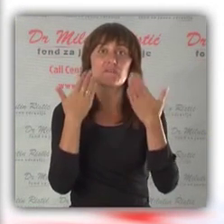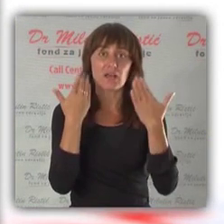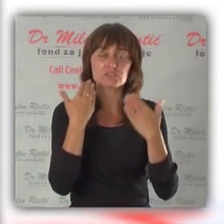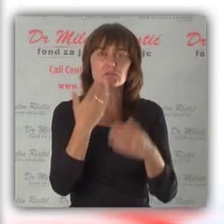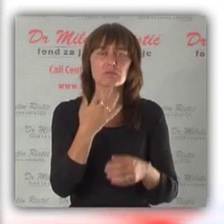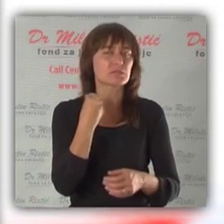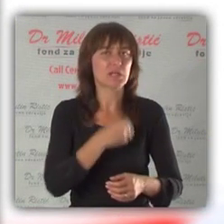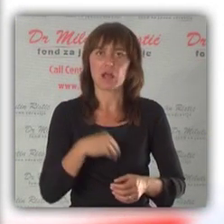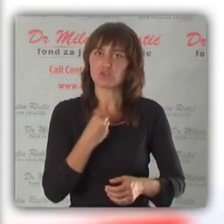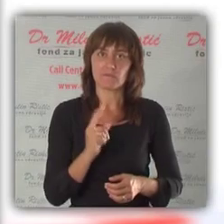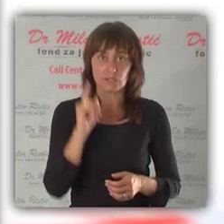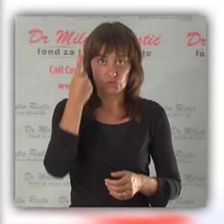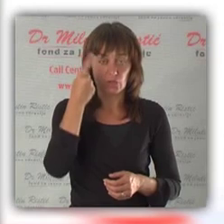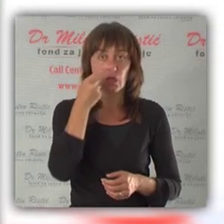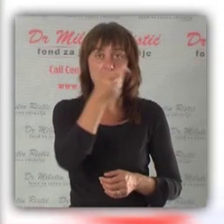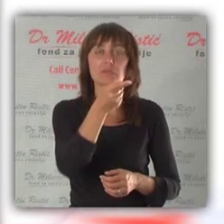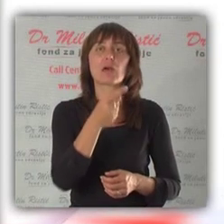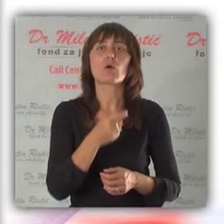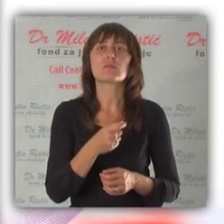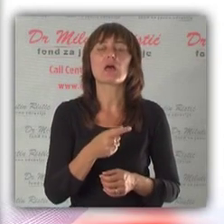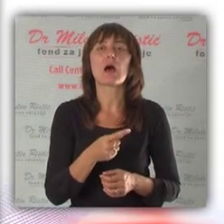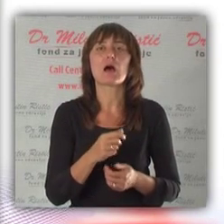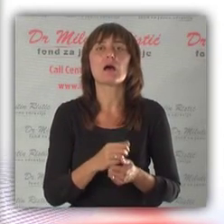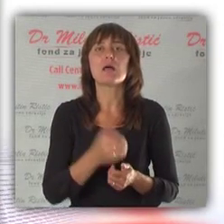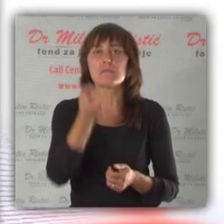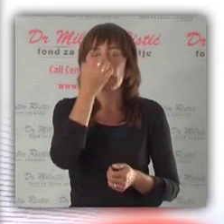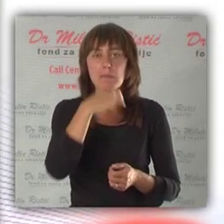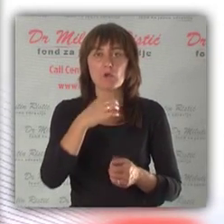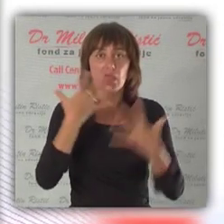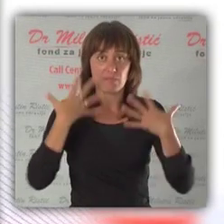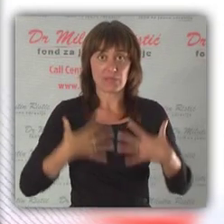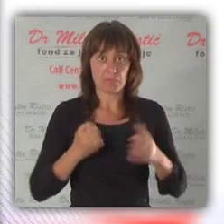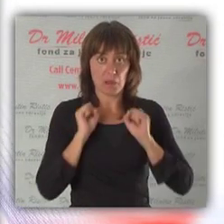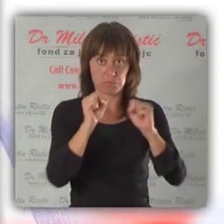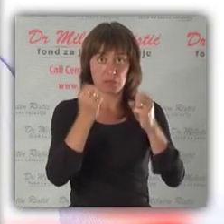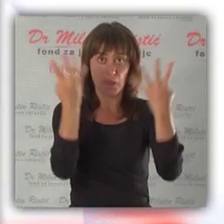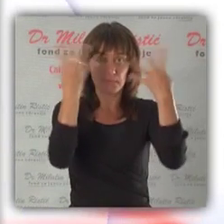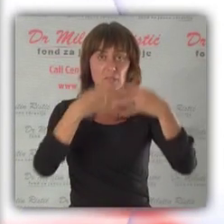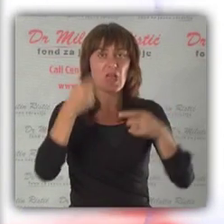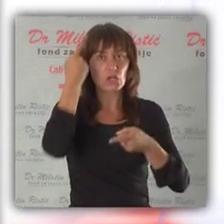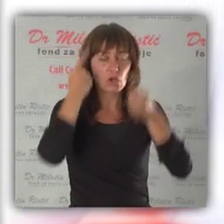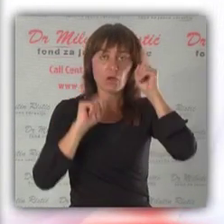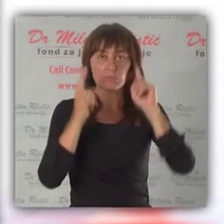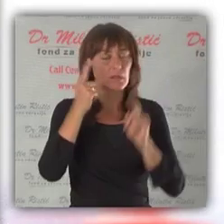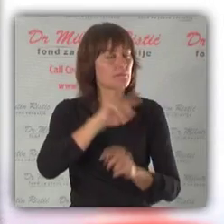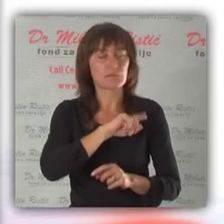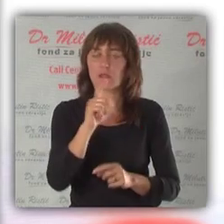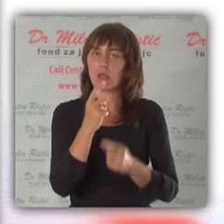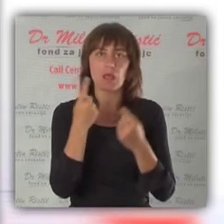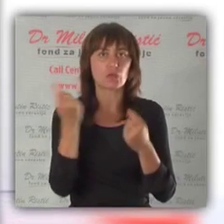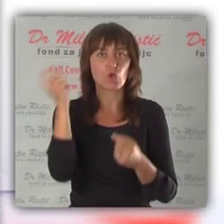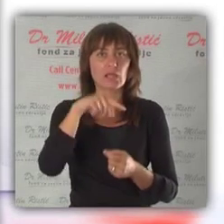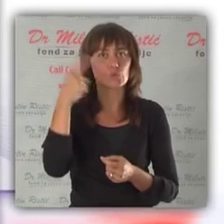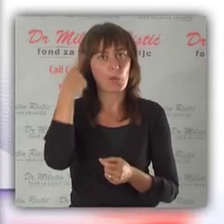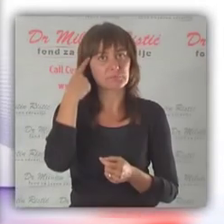blažnost vazbog duha izuzetno visoka. Tako da najpotentniji termoregulacijani mehanizam, znači